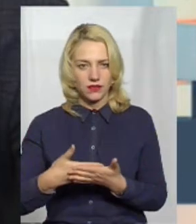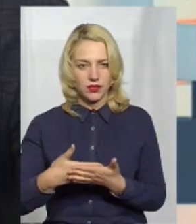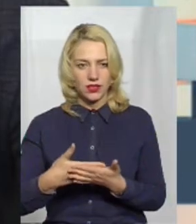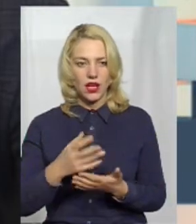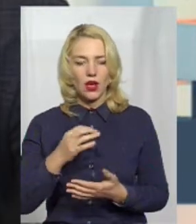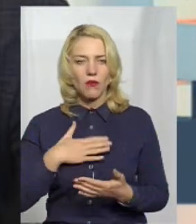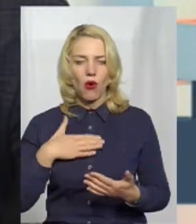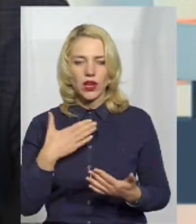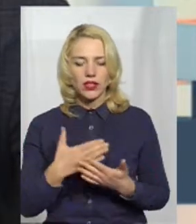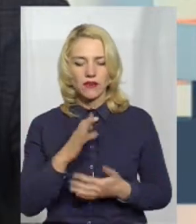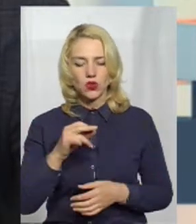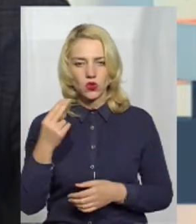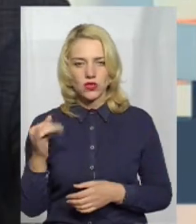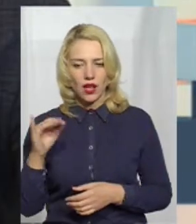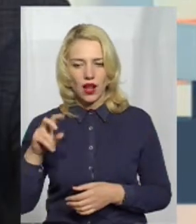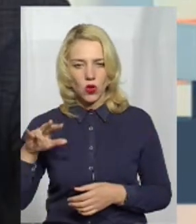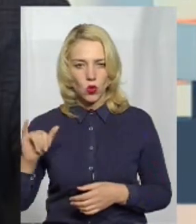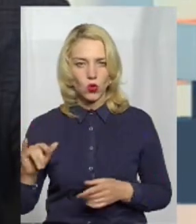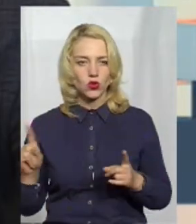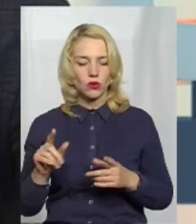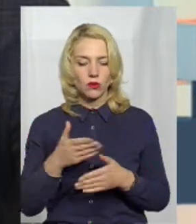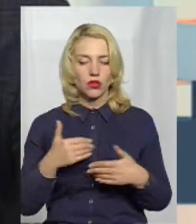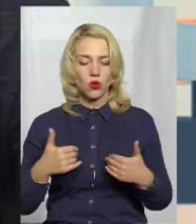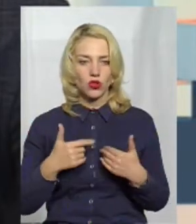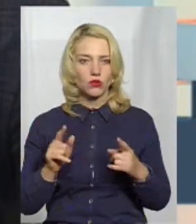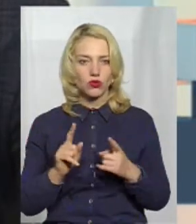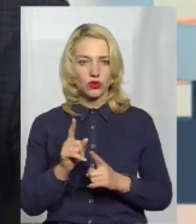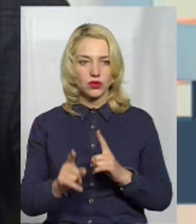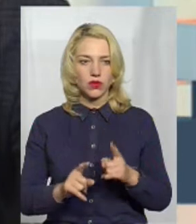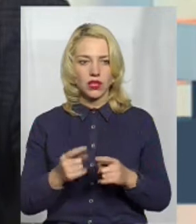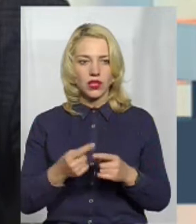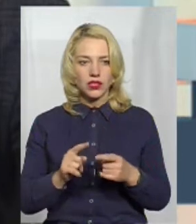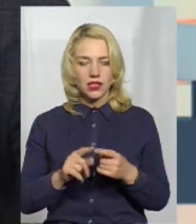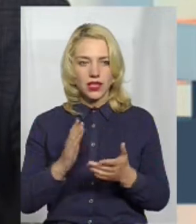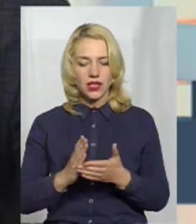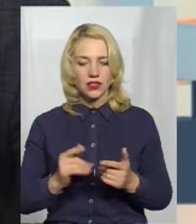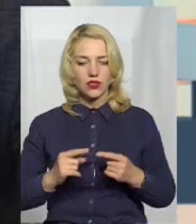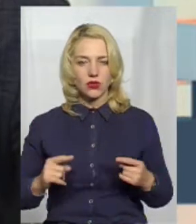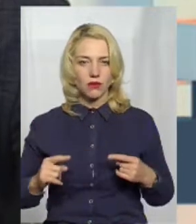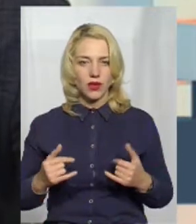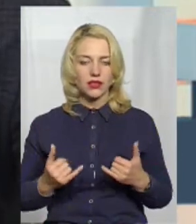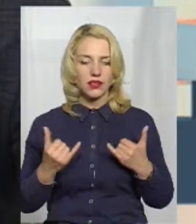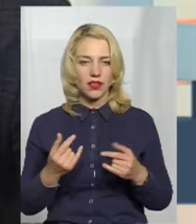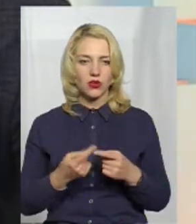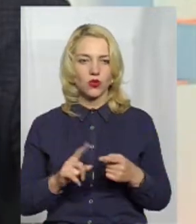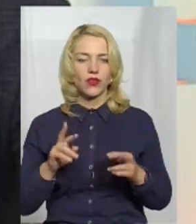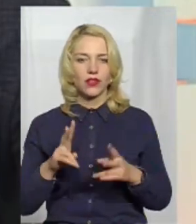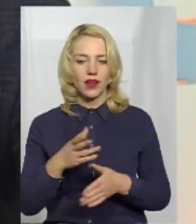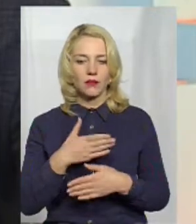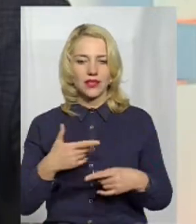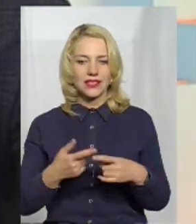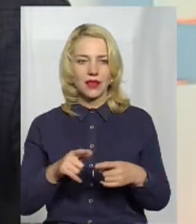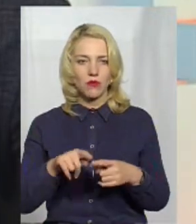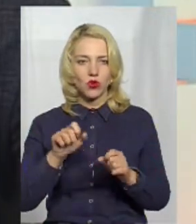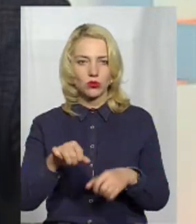Проактивність, певну соціальну, проактивність, що ми хочемо щось змінити, а це, фактично, є певні інструменти того, як ми можемо це зробити. Тобто,